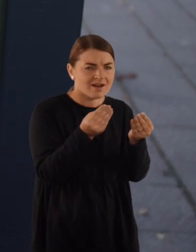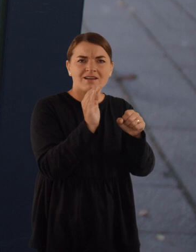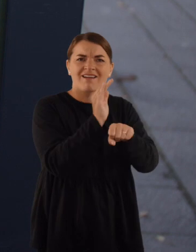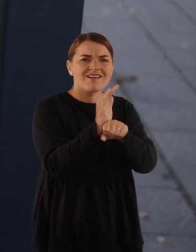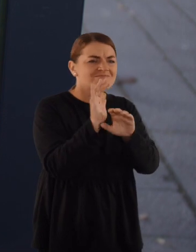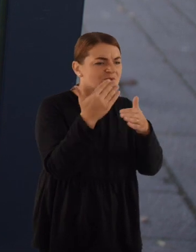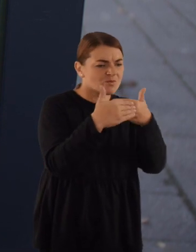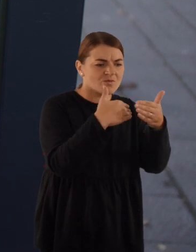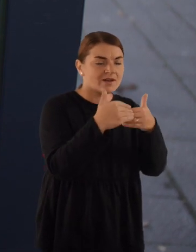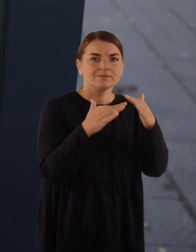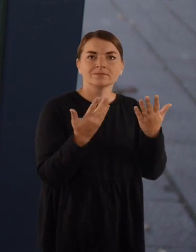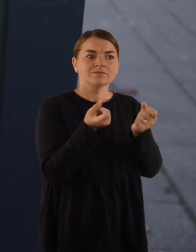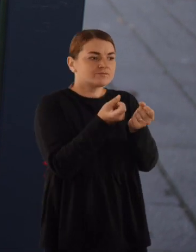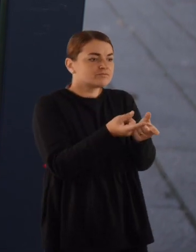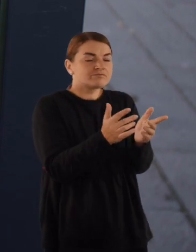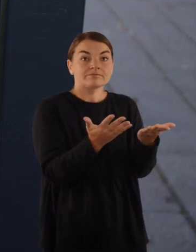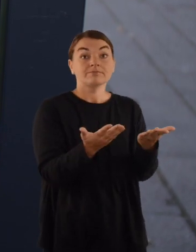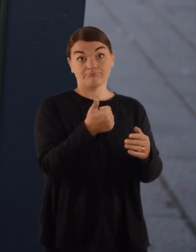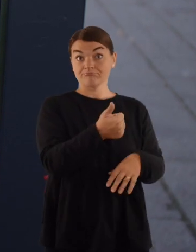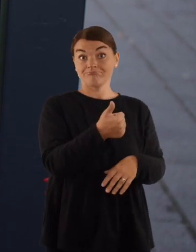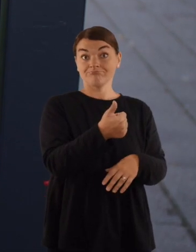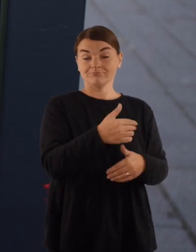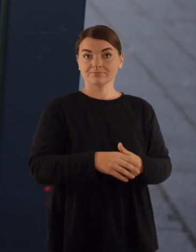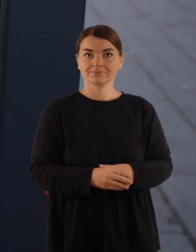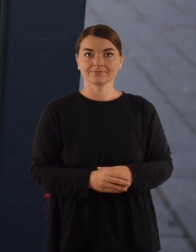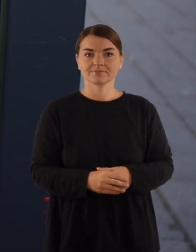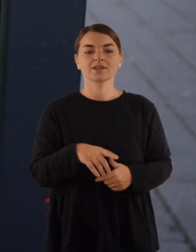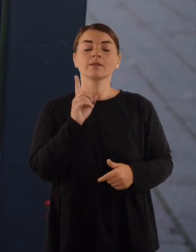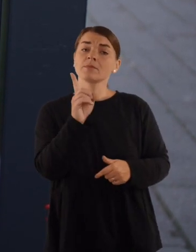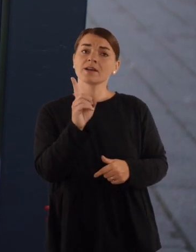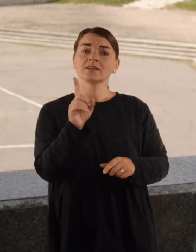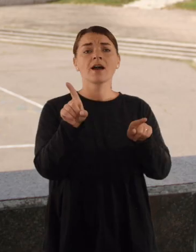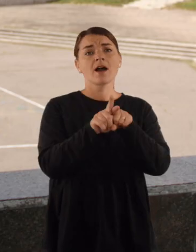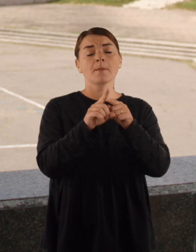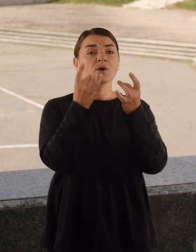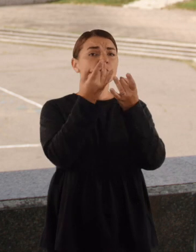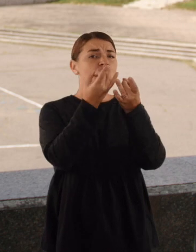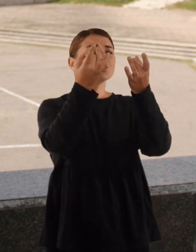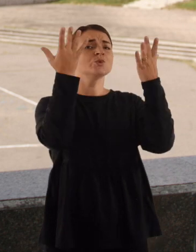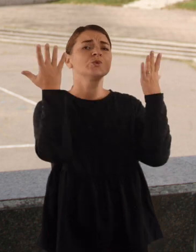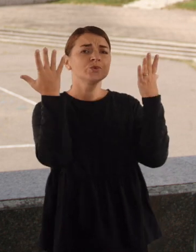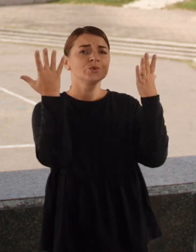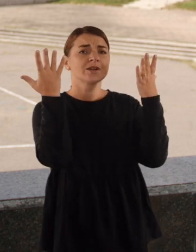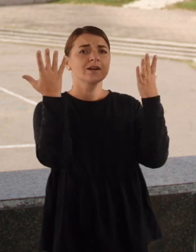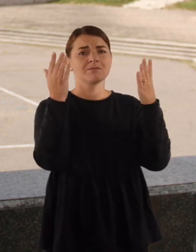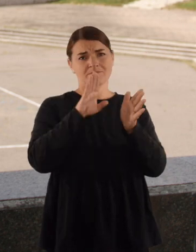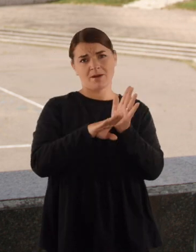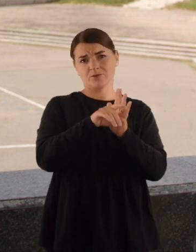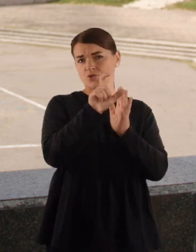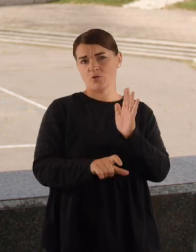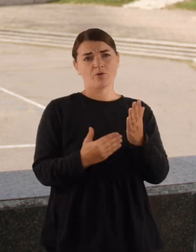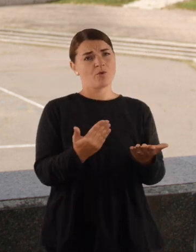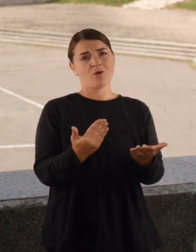susideda ir panašiai, tas yra gerai. Bet tokiam kultūra žaliam, man atrodo, labai